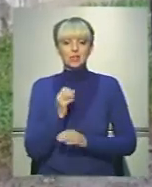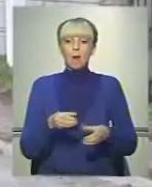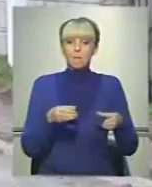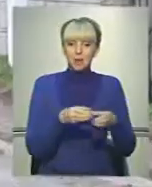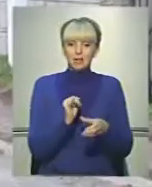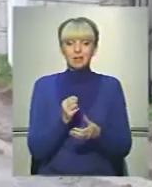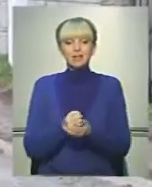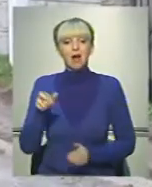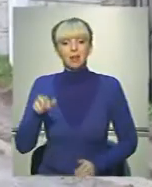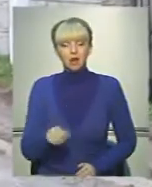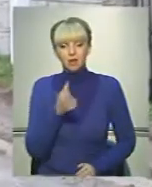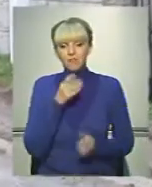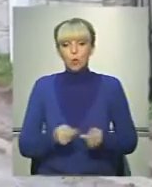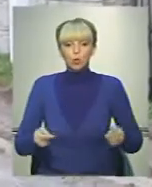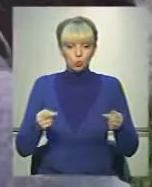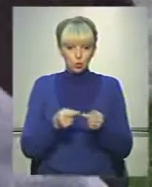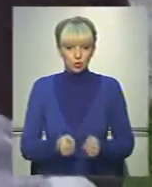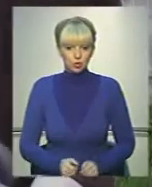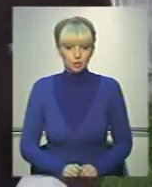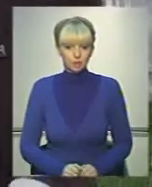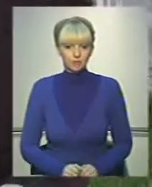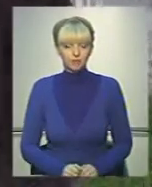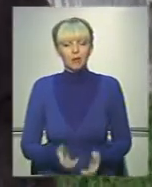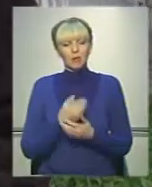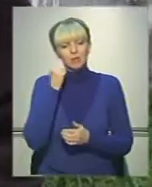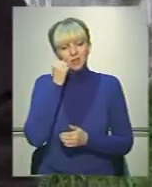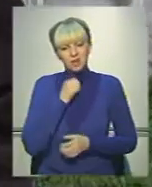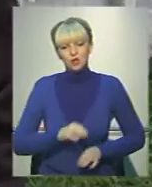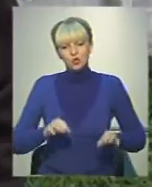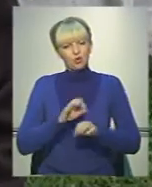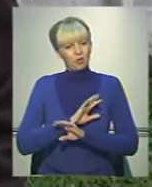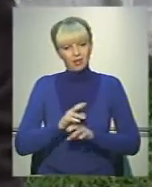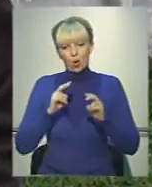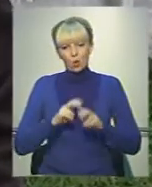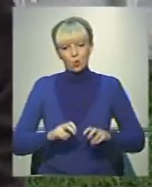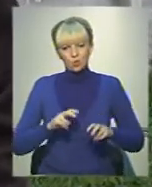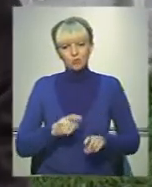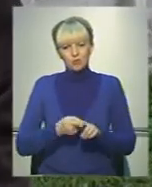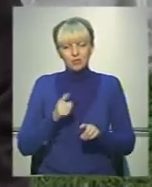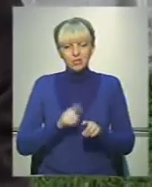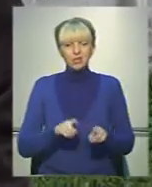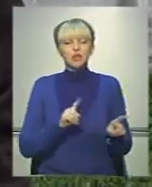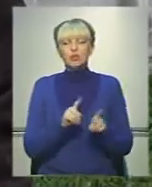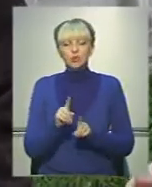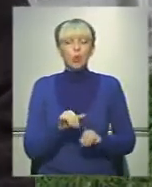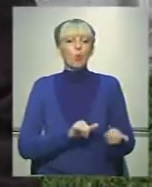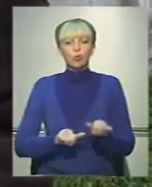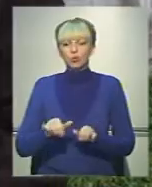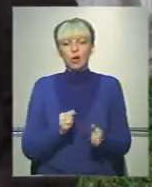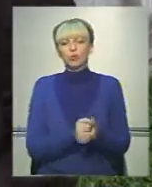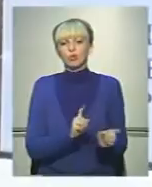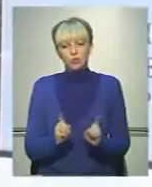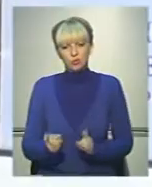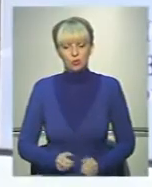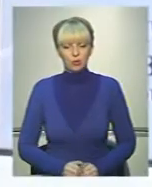партію, і за кандидата водночас. Ми старі, нічого не розбираємо, що куди і до цього.